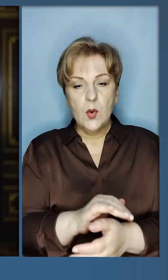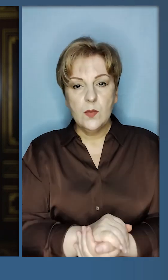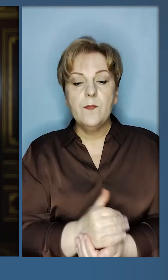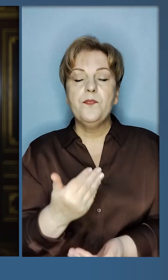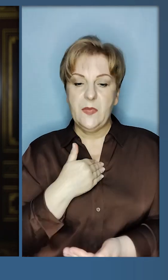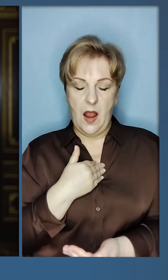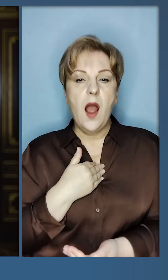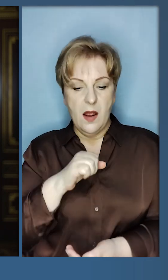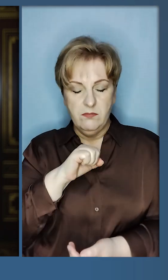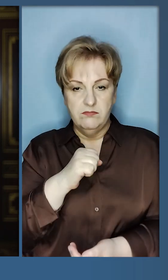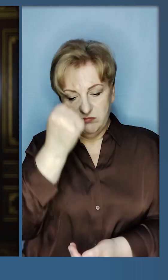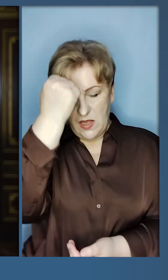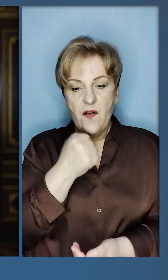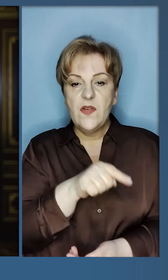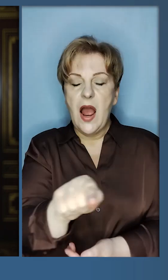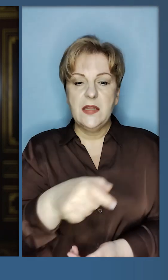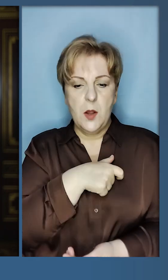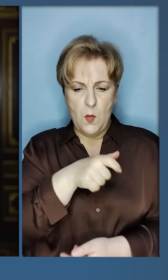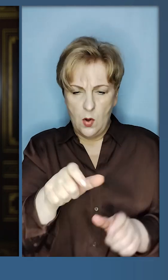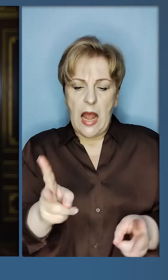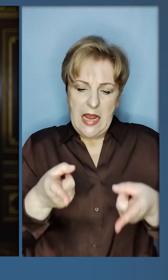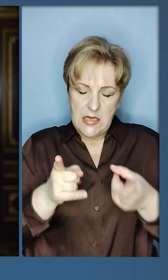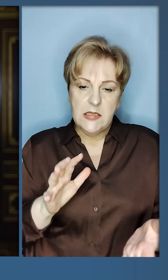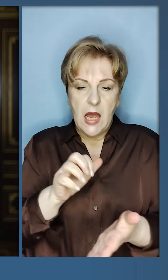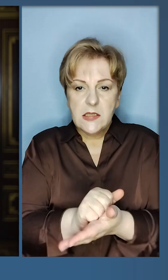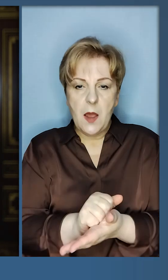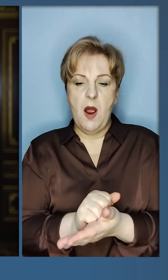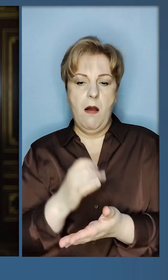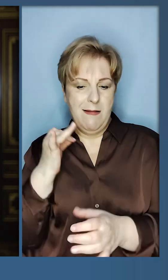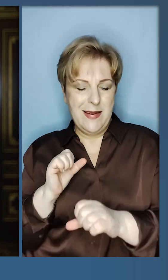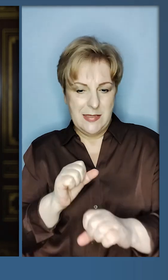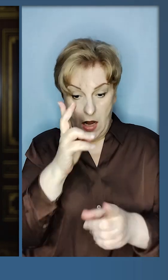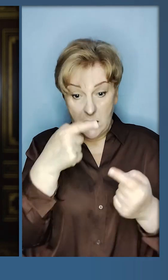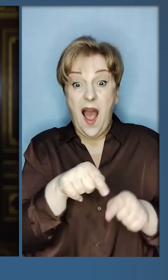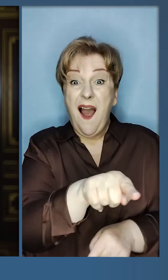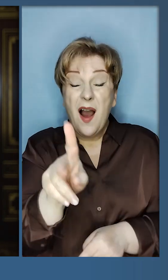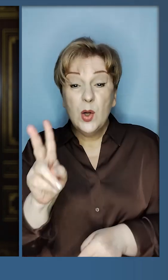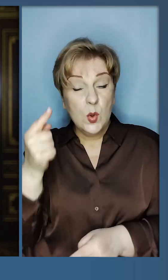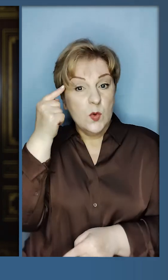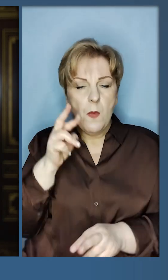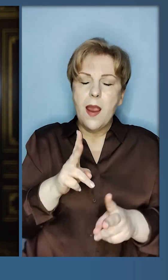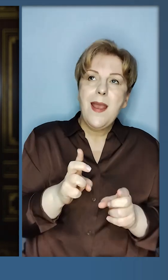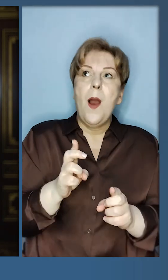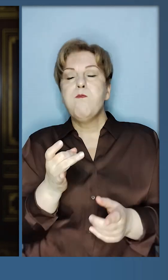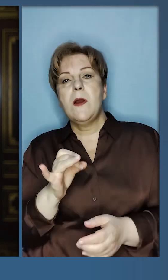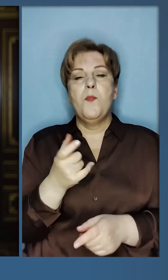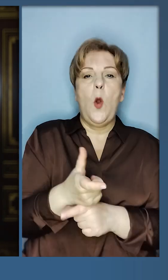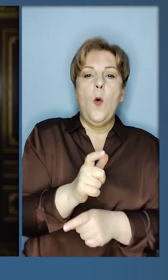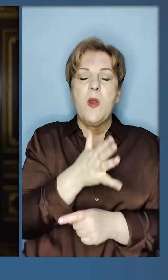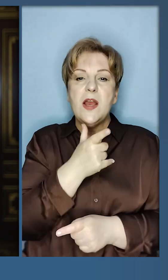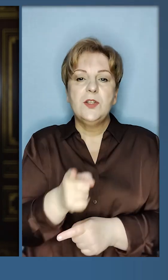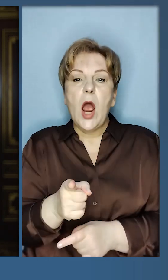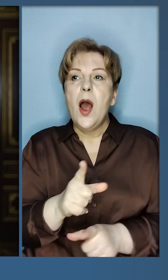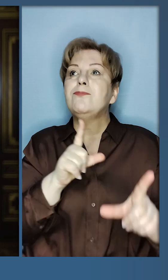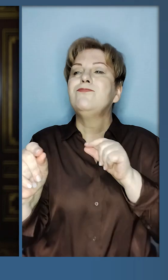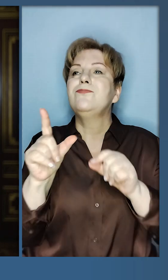народу. Я вдячний тим депутатам, які дійсно займаються інтересами держави, а ті, хто думаю, як би побільше